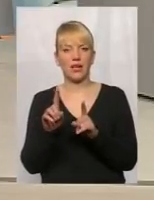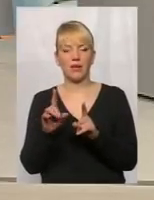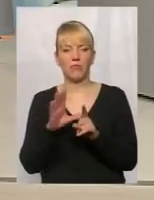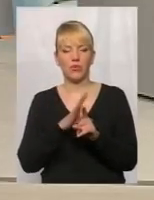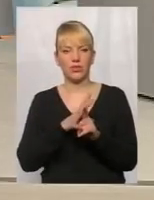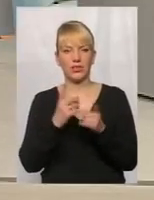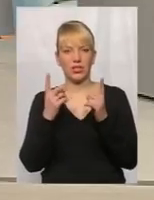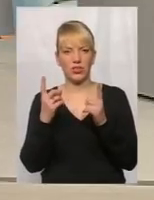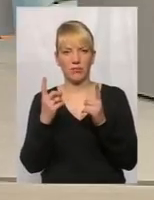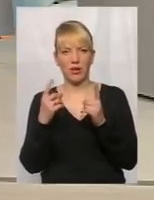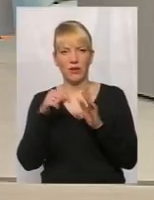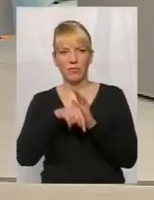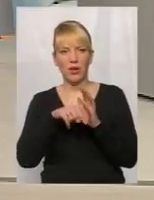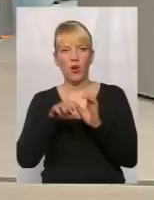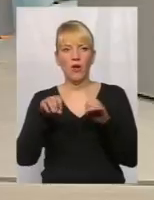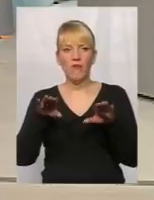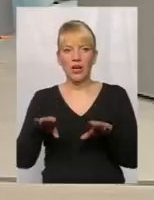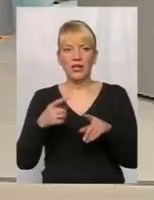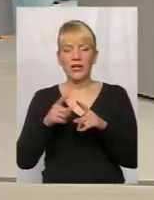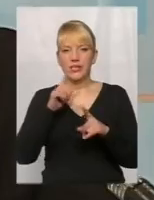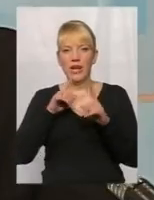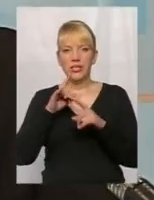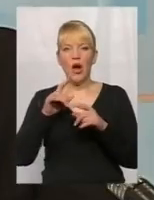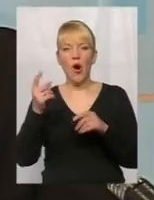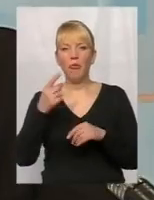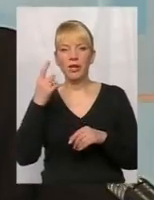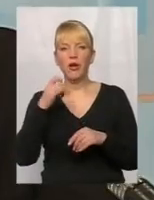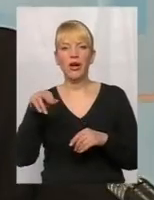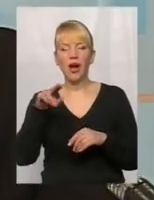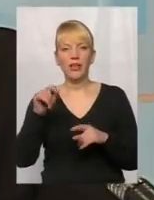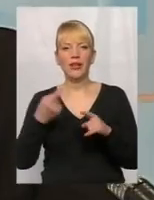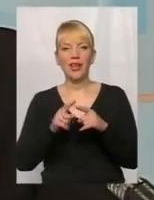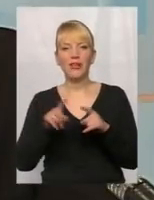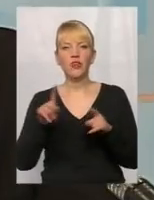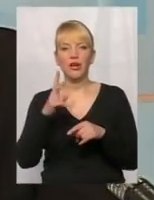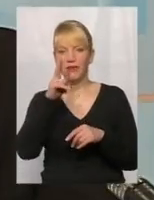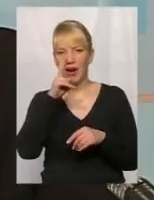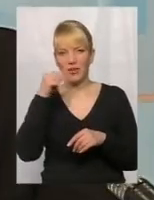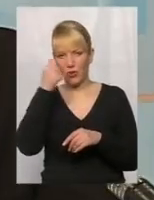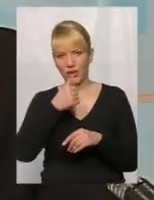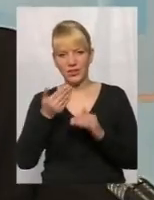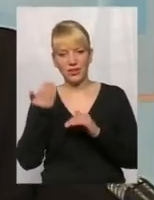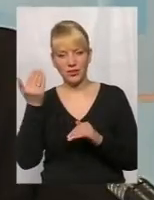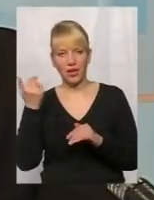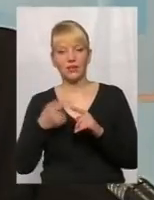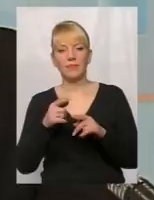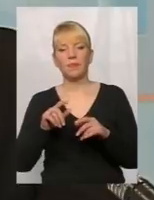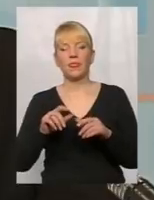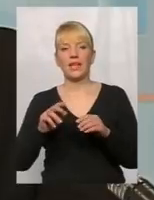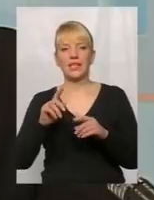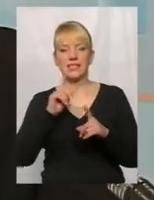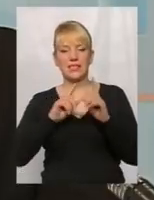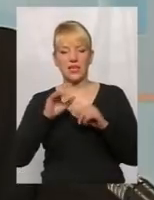значима роль рішення сесії обласної ради, це той, що, до прикладу, два роки назад сесія обласної ради, депутатський корпус